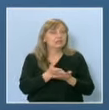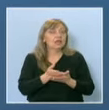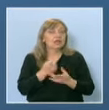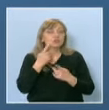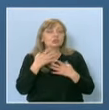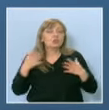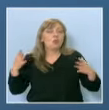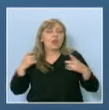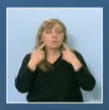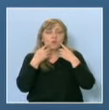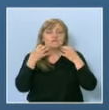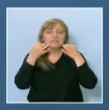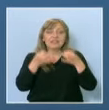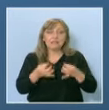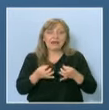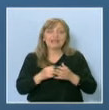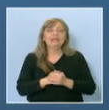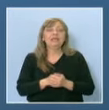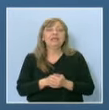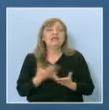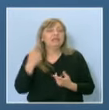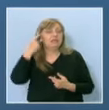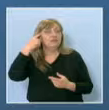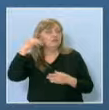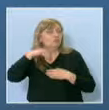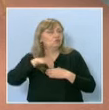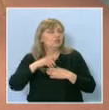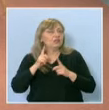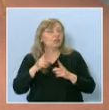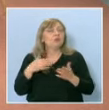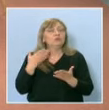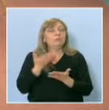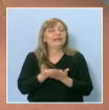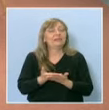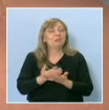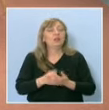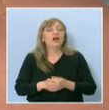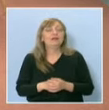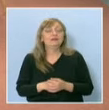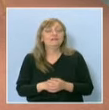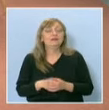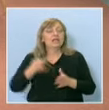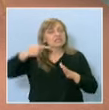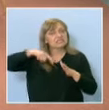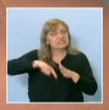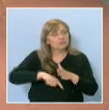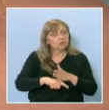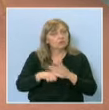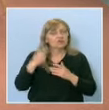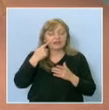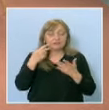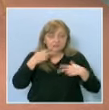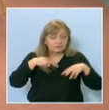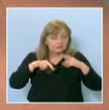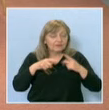особено внимание и особено отношение, което предполага задълбочено вникване в